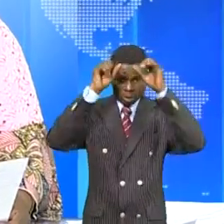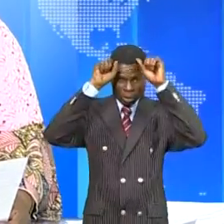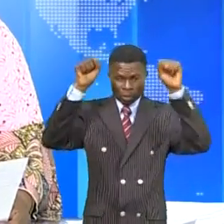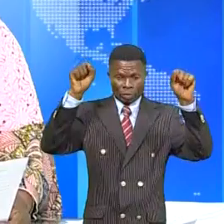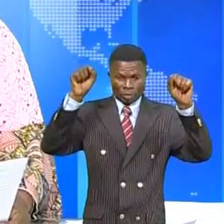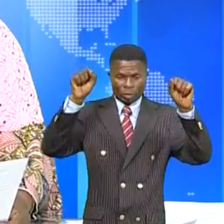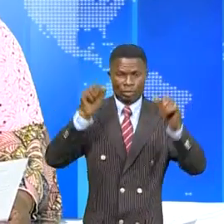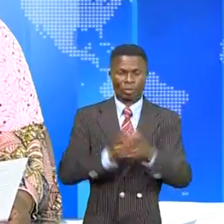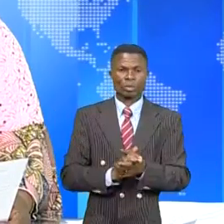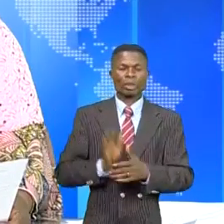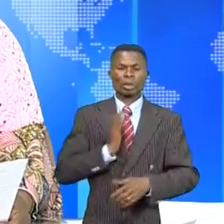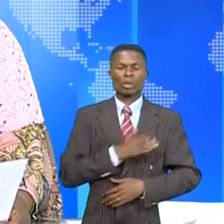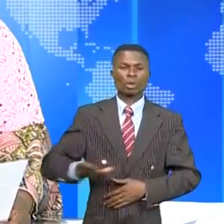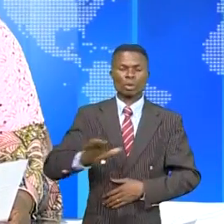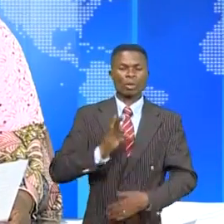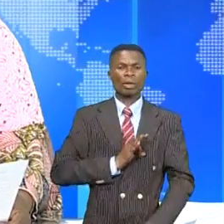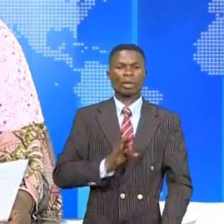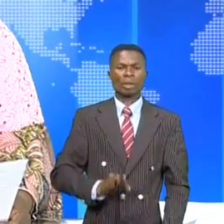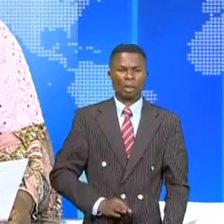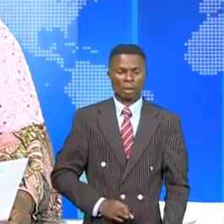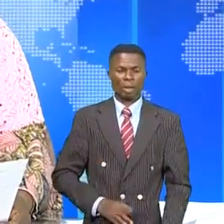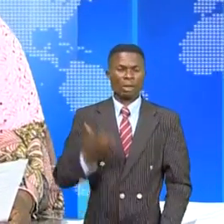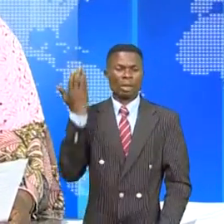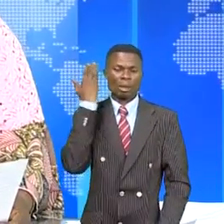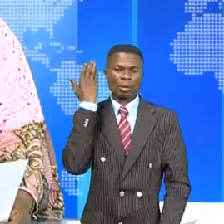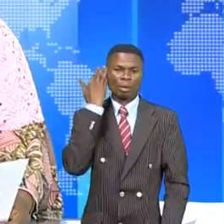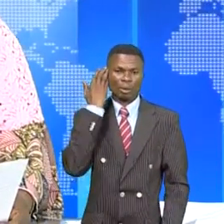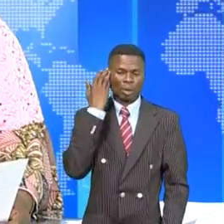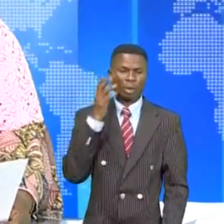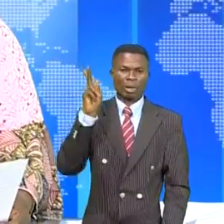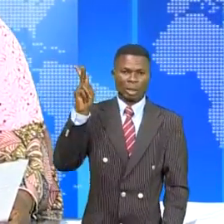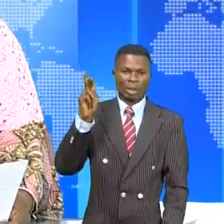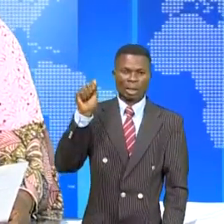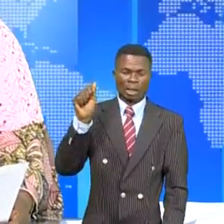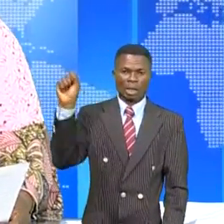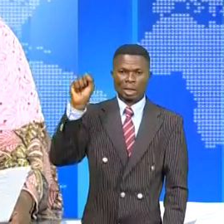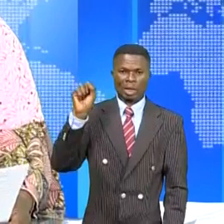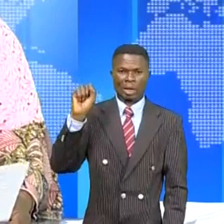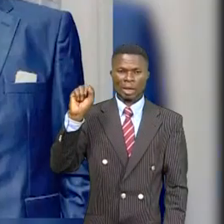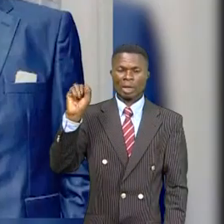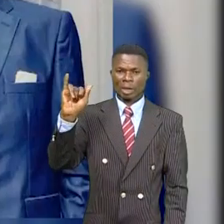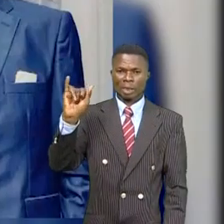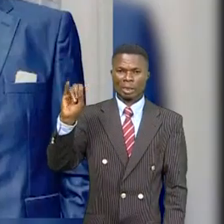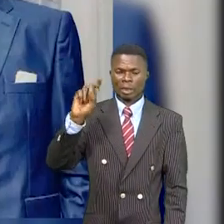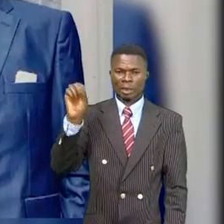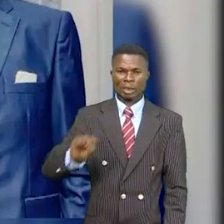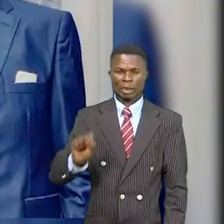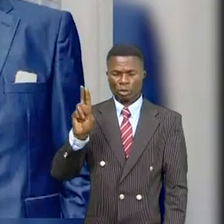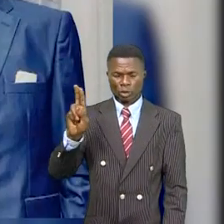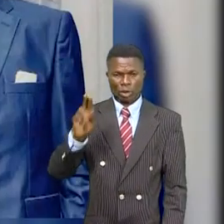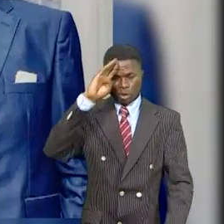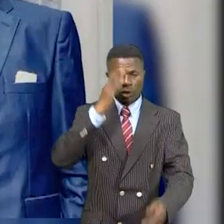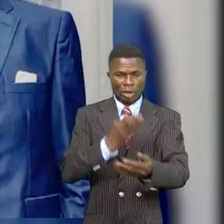de la République Félix Antoine Tisekedi Tchilombo, messieurs Caissou Vuelou Antoine, le fils et fille